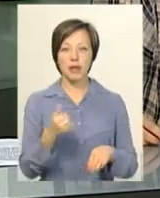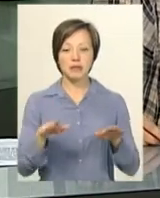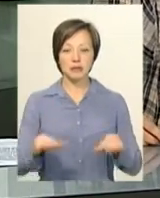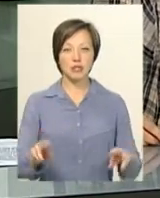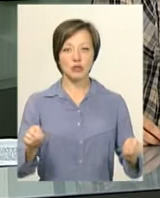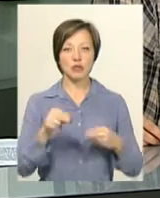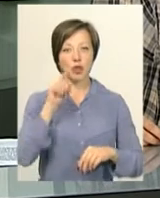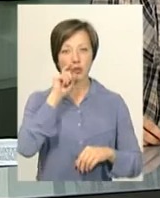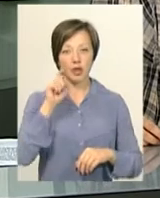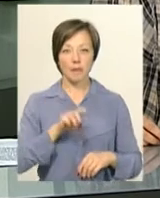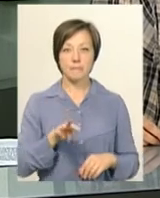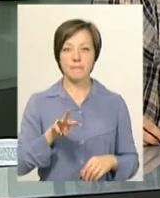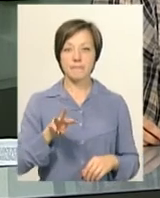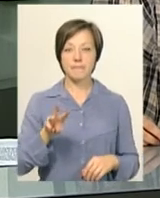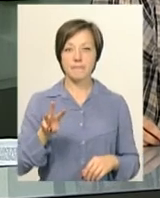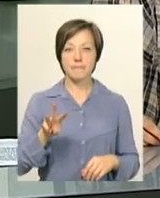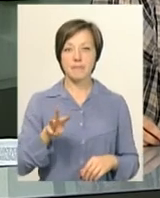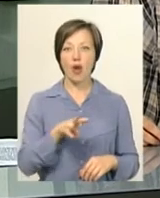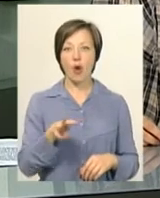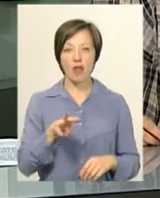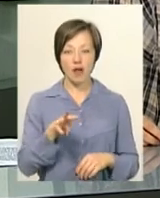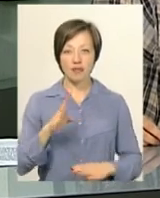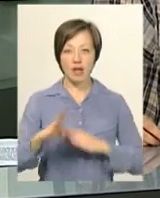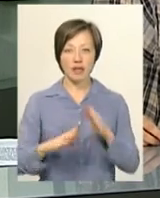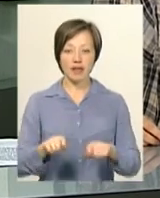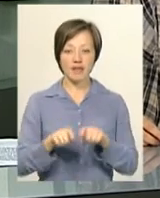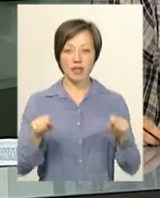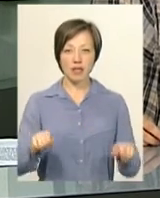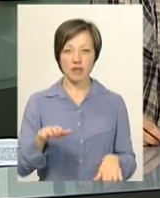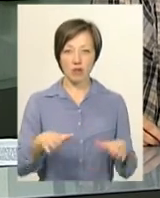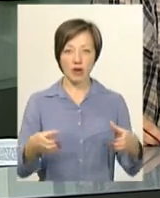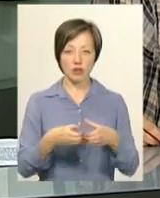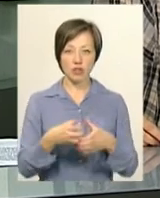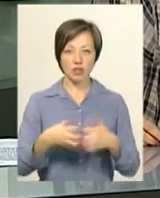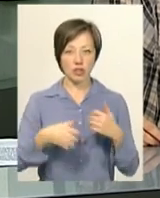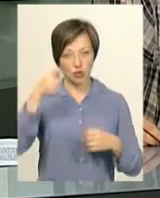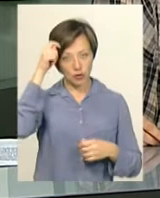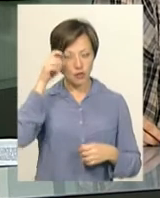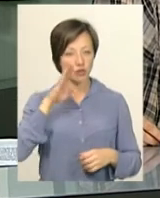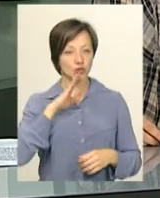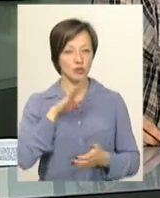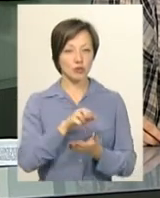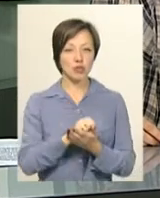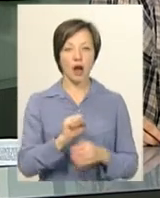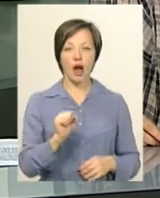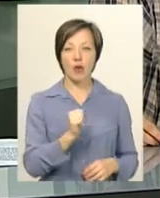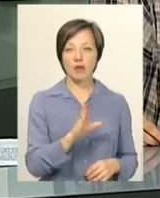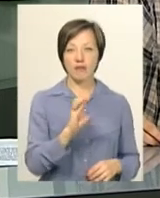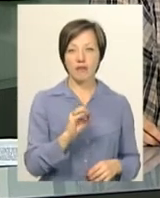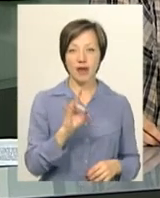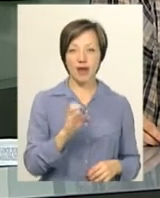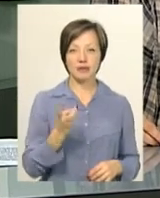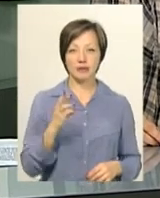чемпіонаті України в Миколаїві з кіукушенка й карате у відкритій ваговій категорії серед чоловіків та жінок посіла Альона Вересняк.